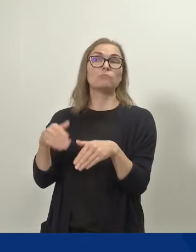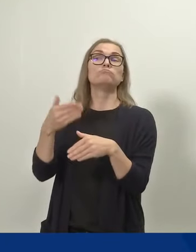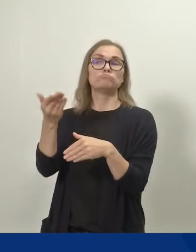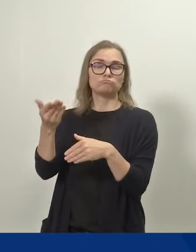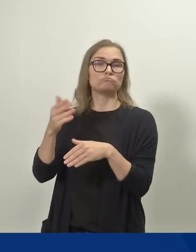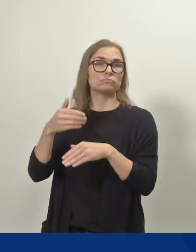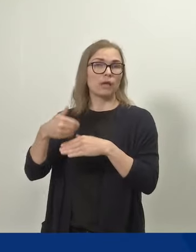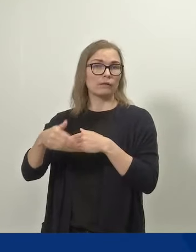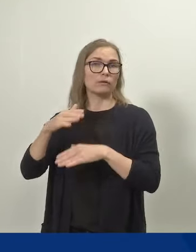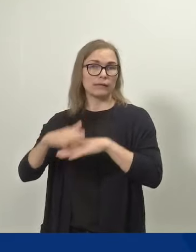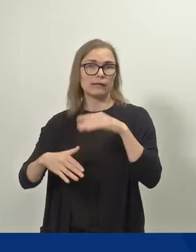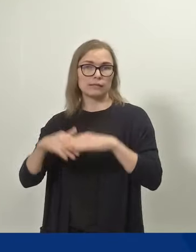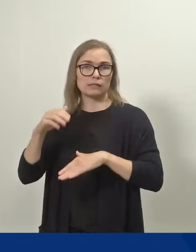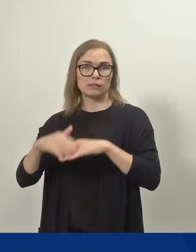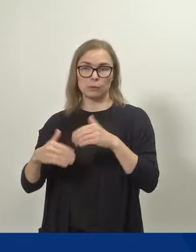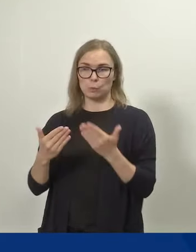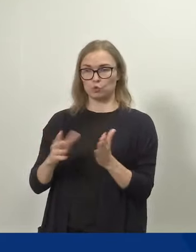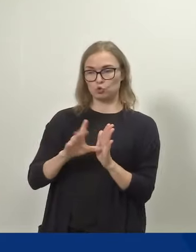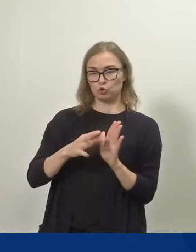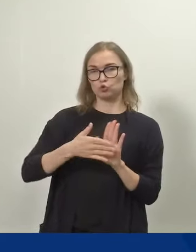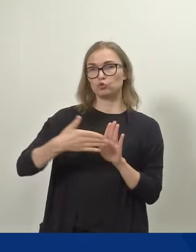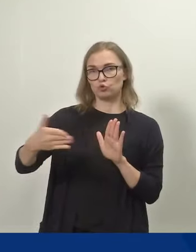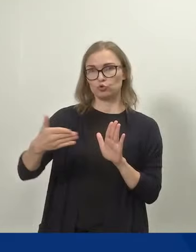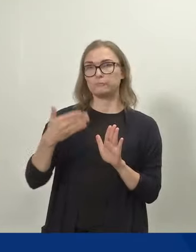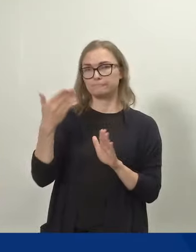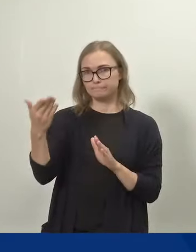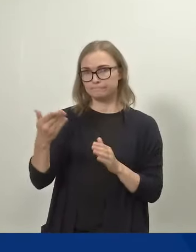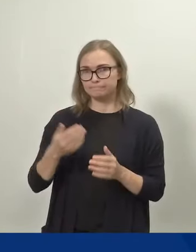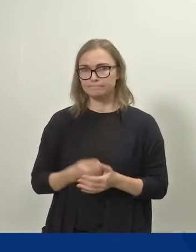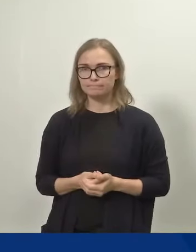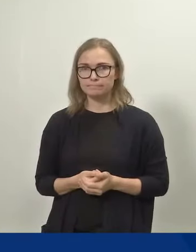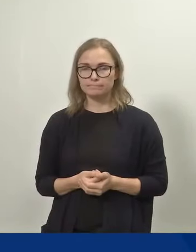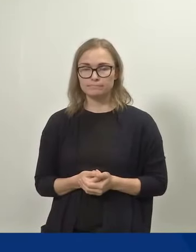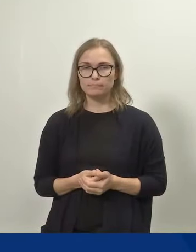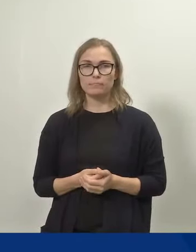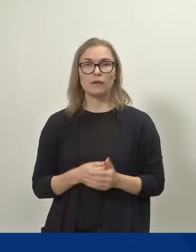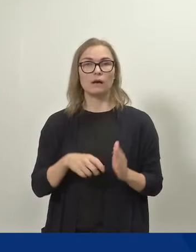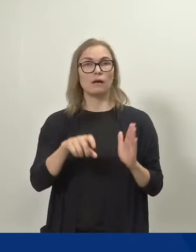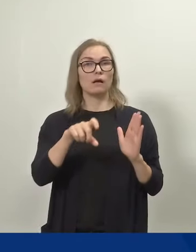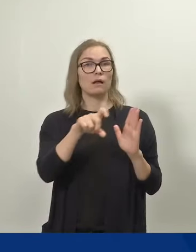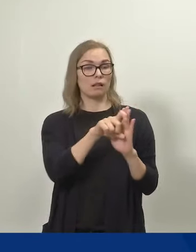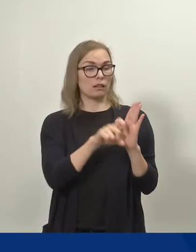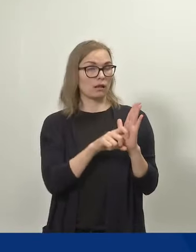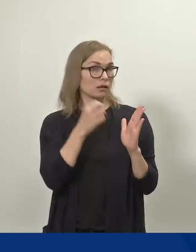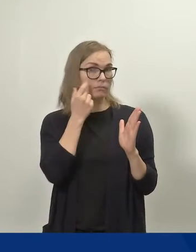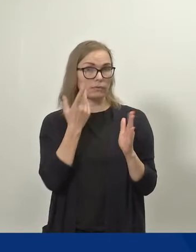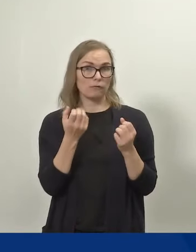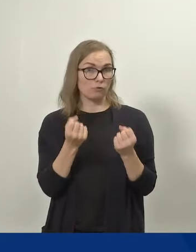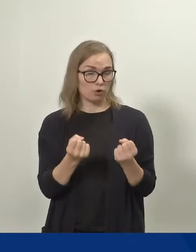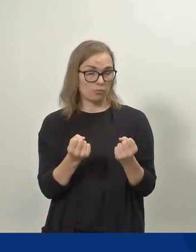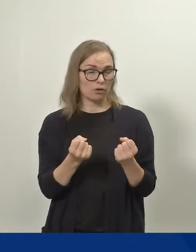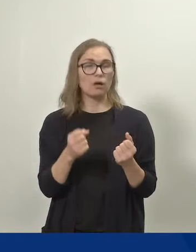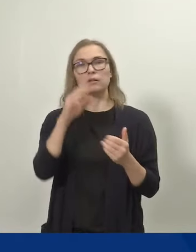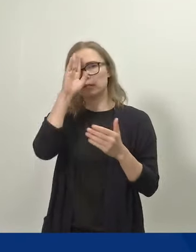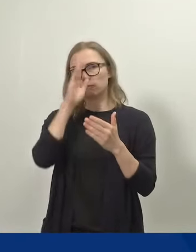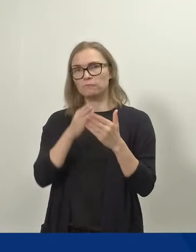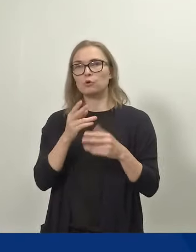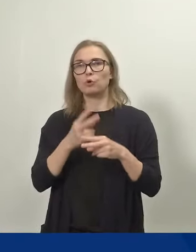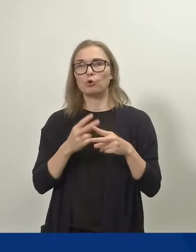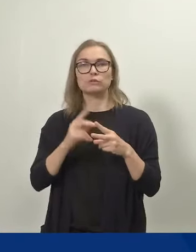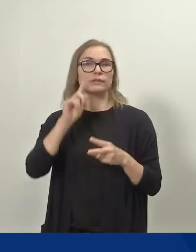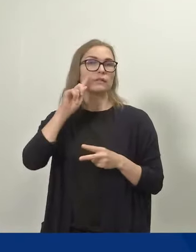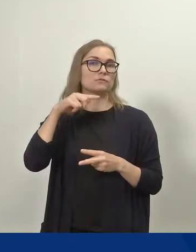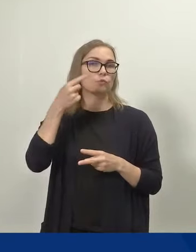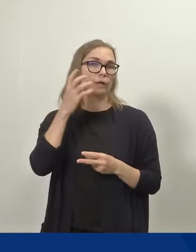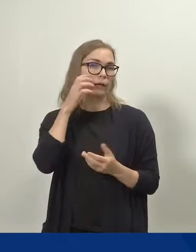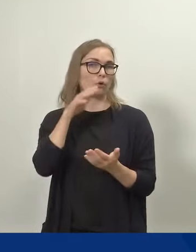eduskunnassa tämän syksyn aikana. Lakien on tarkoitus tulla voimaan ensi vuoden